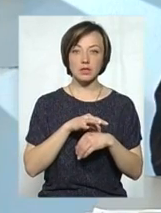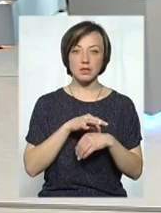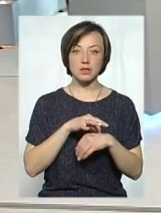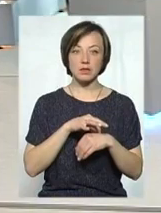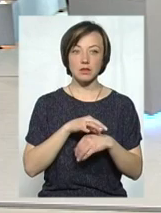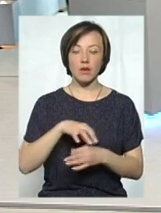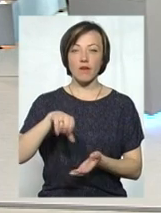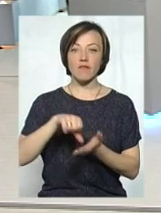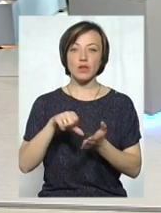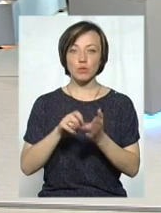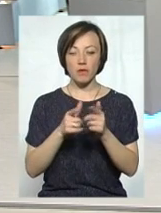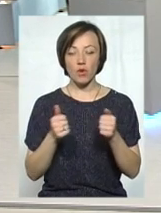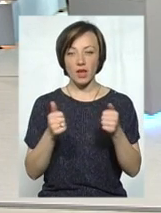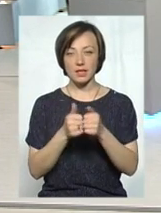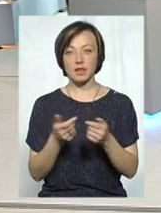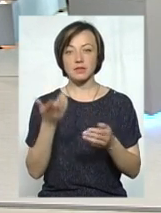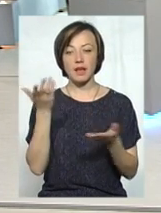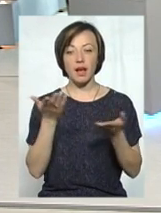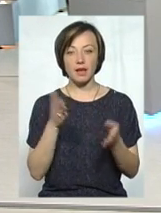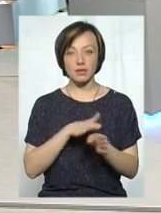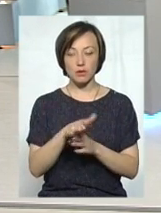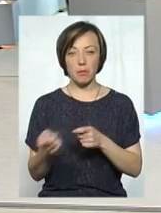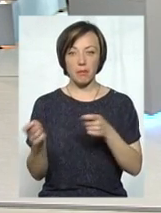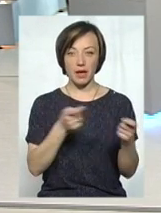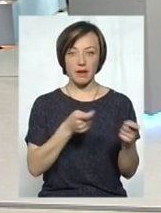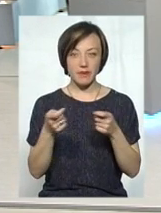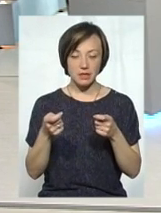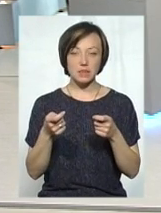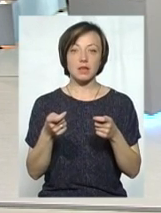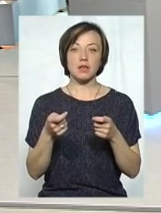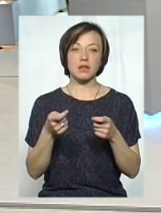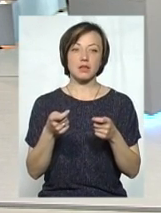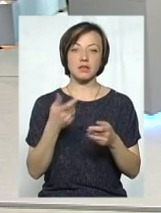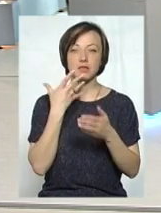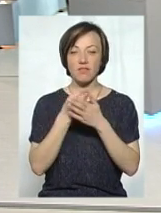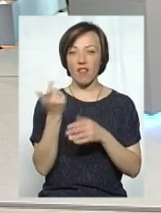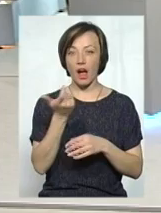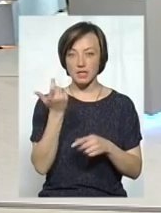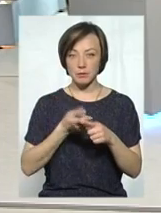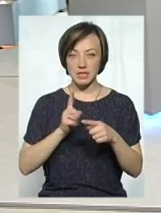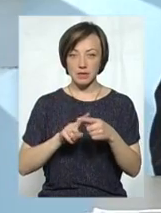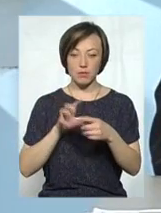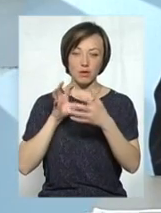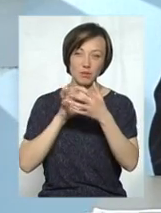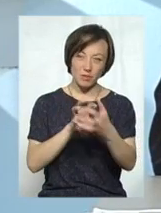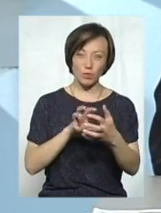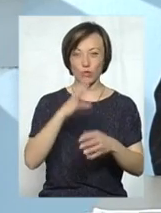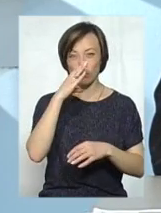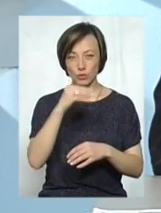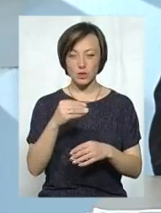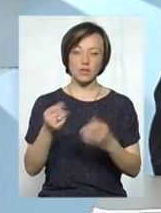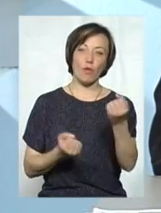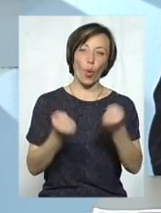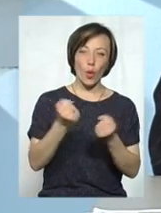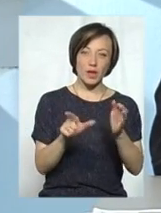в організаціях, які здійснюють перевезення пасажирів безпосередньо з власниками цими транспортних засобів і з водіями проводилася